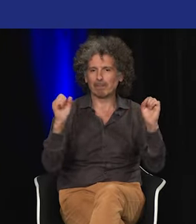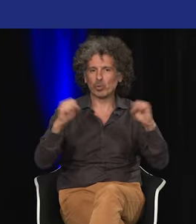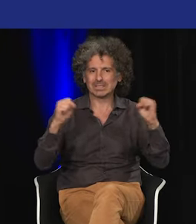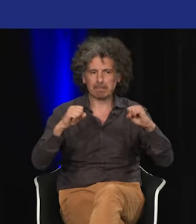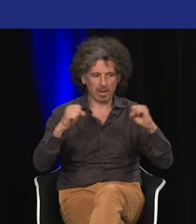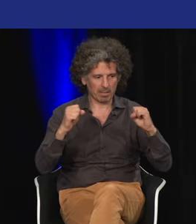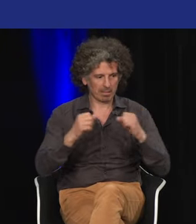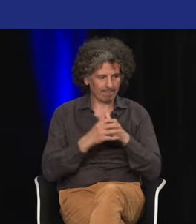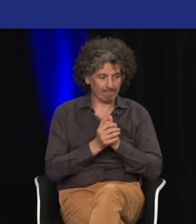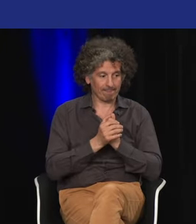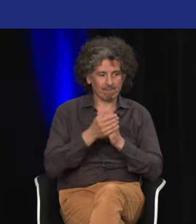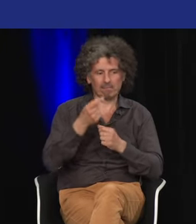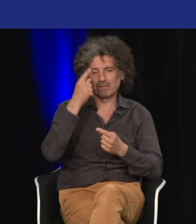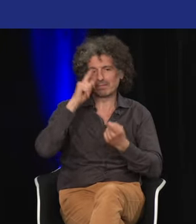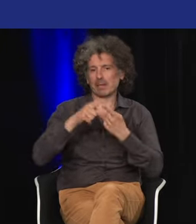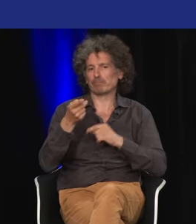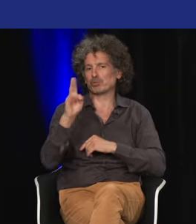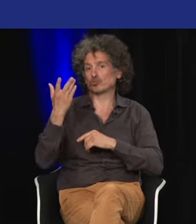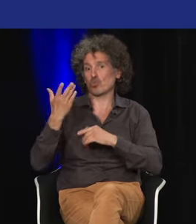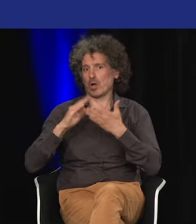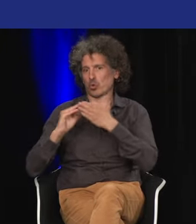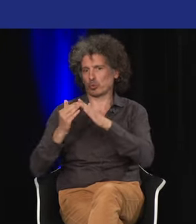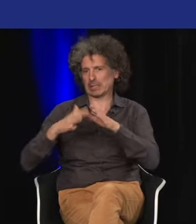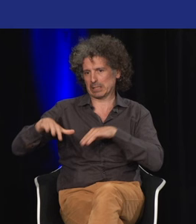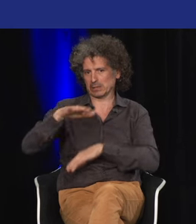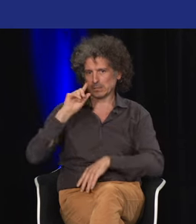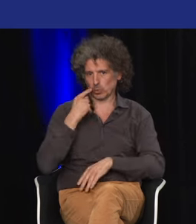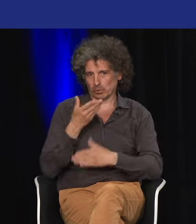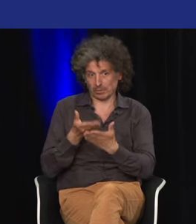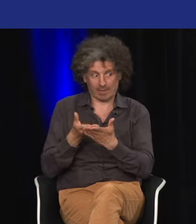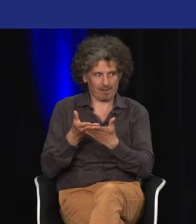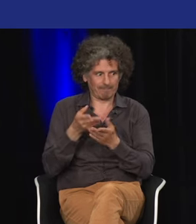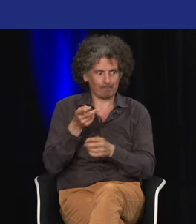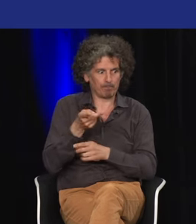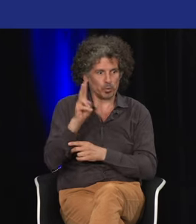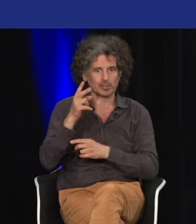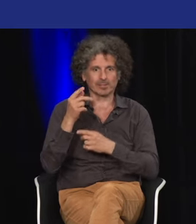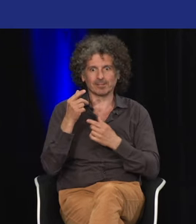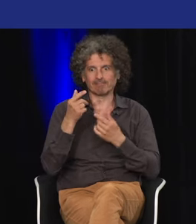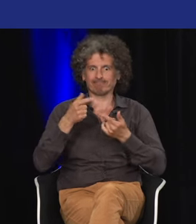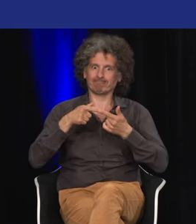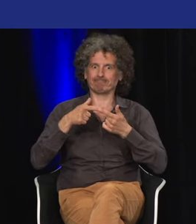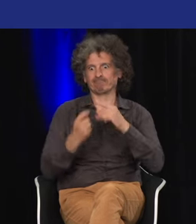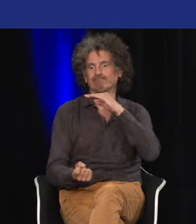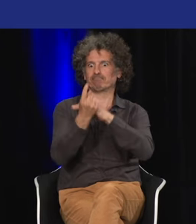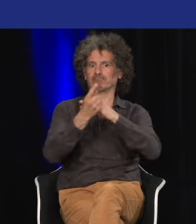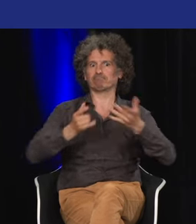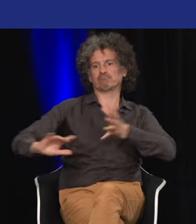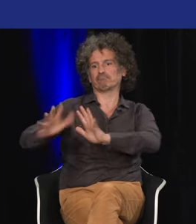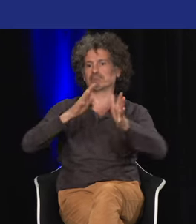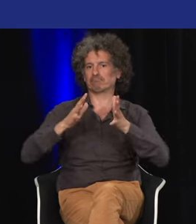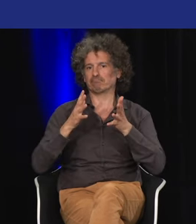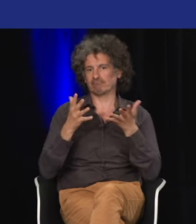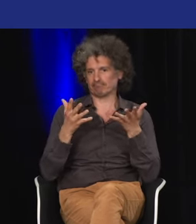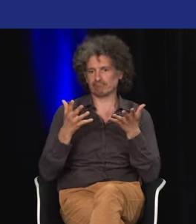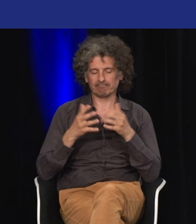Alors, ensuite, il y a l'âge des possibles, où là, la communauté sourde commence vraiment à